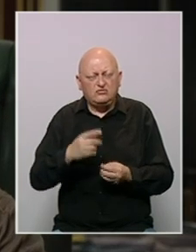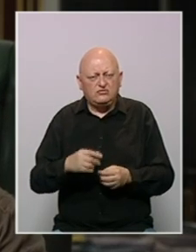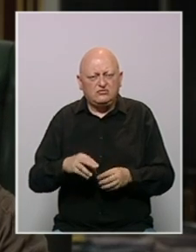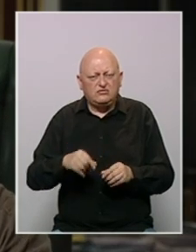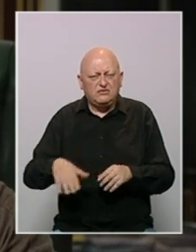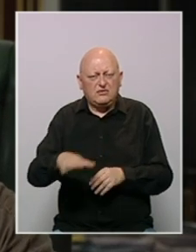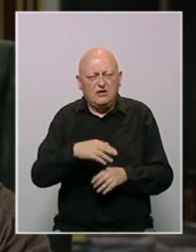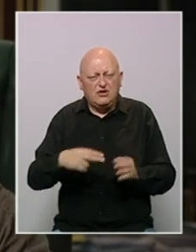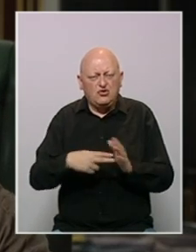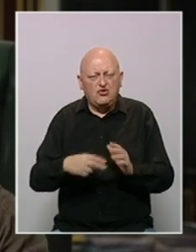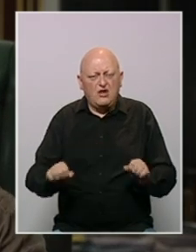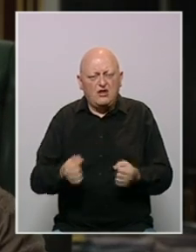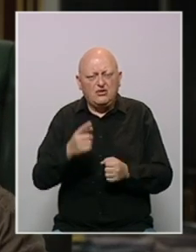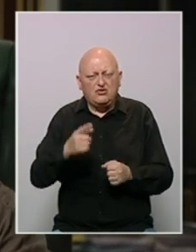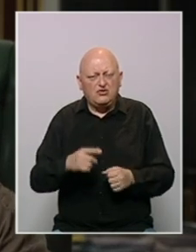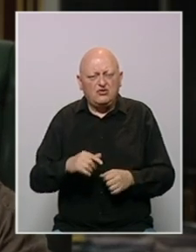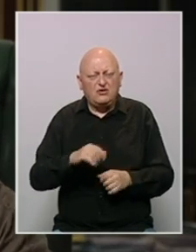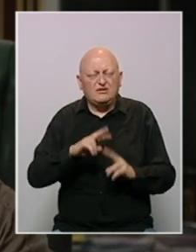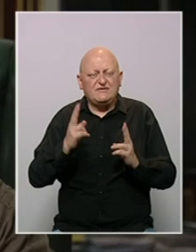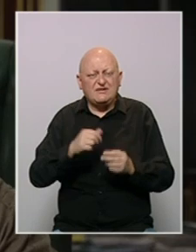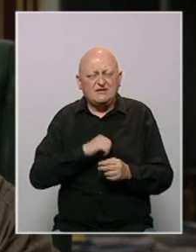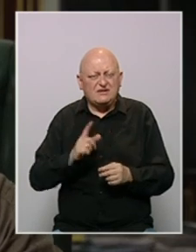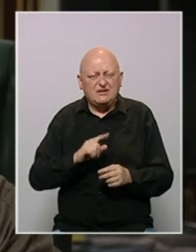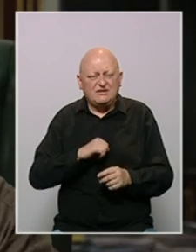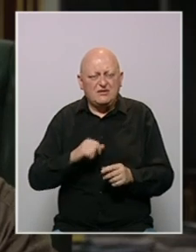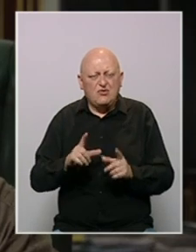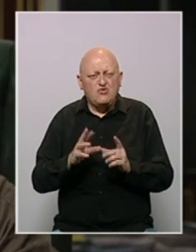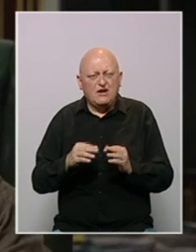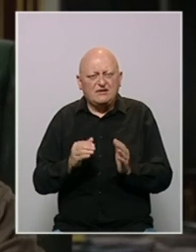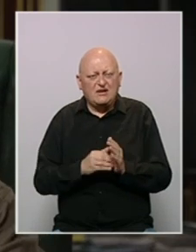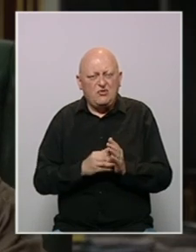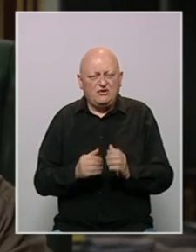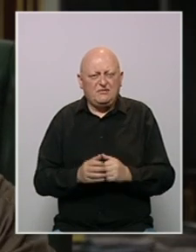Zaporoške nuklearke. To je globalni interes, ne samo ukrajinska potreba.